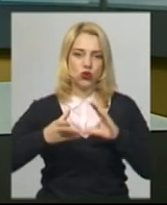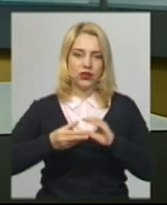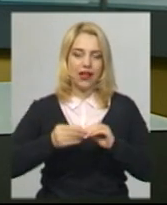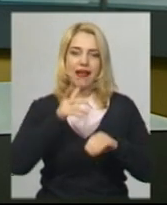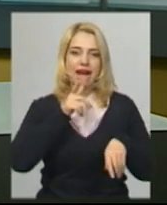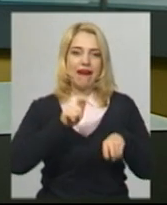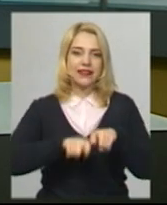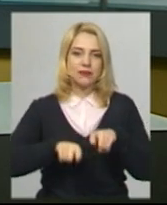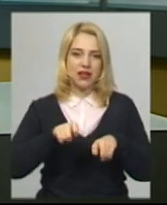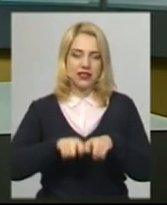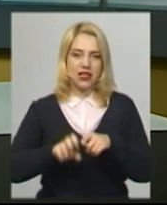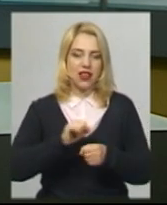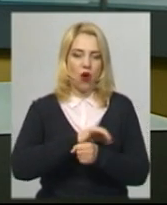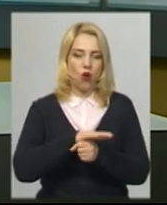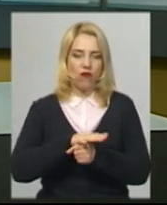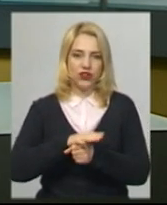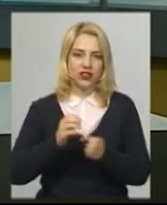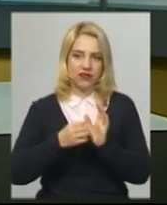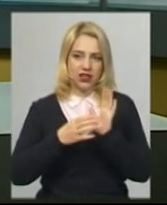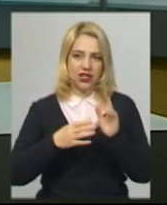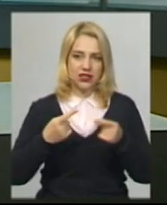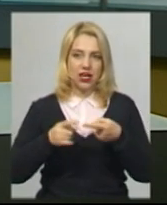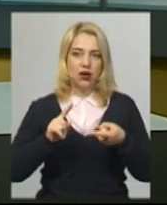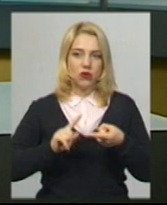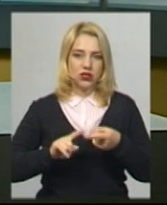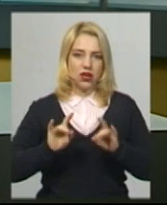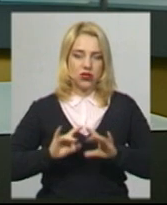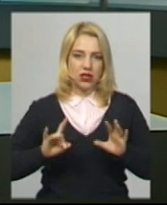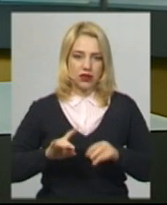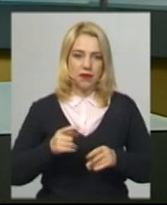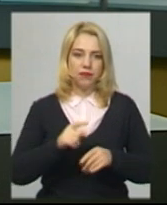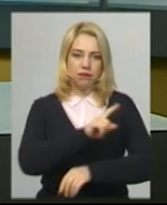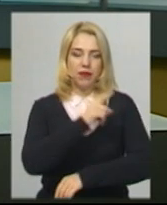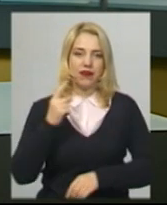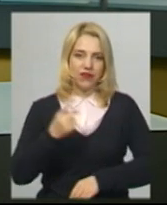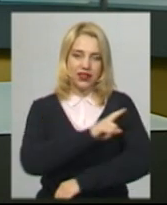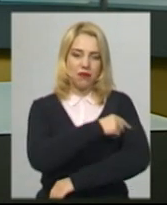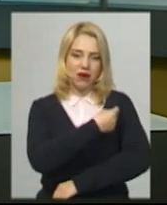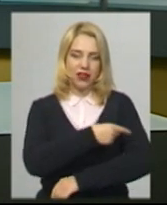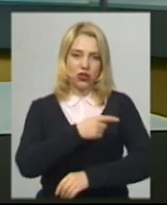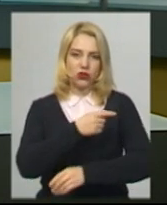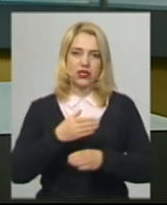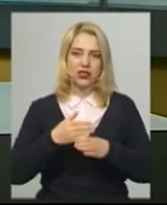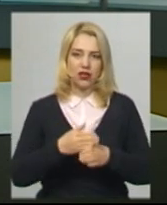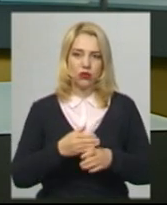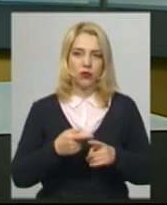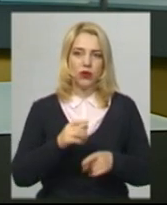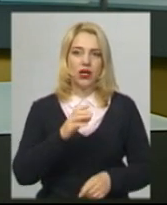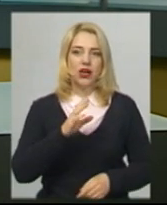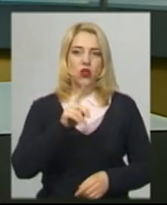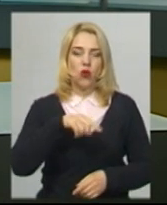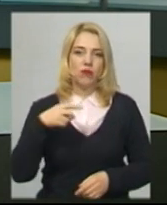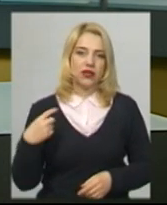це Суспільному сказала медична директорка Хмельницького міського центру первинної медико-санітарної допомоги номер 2 Світлана